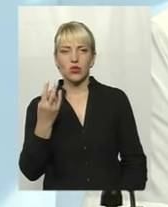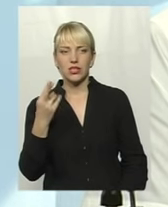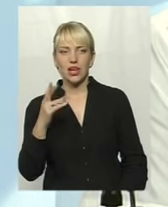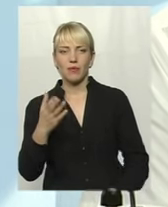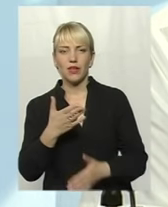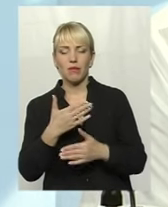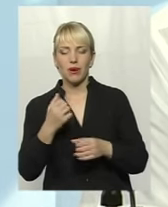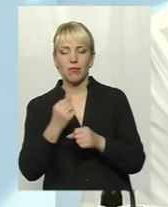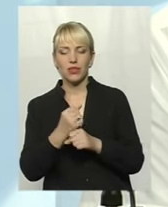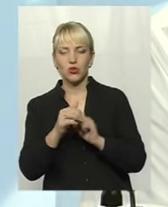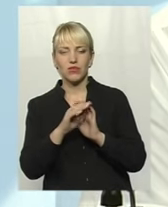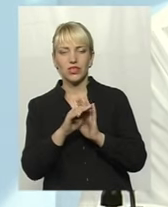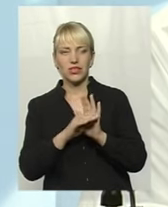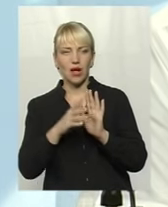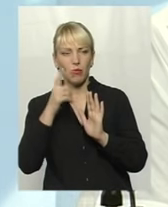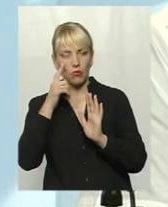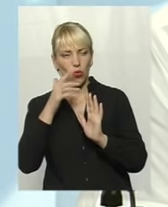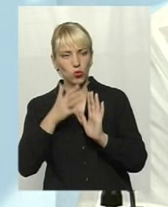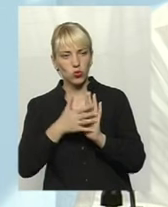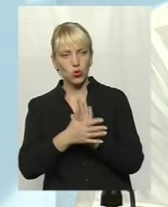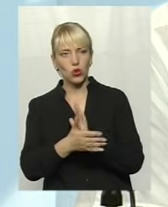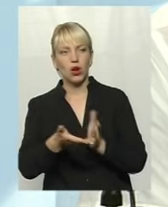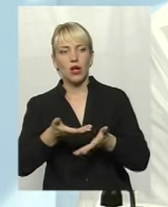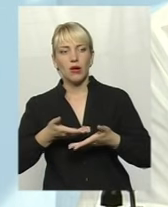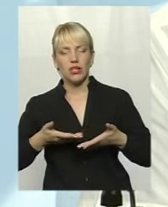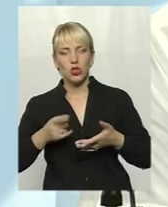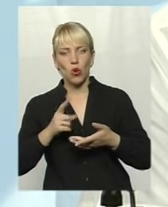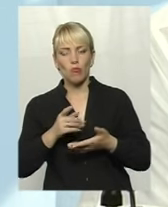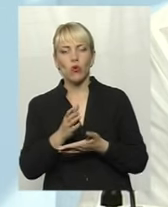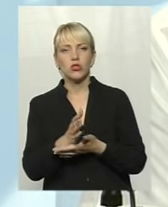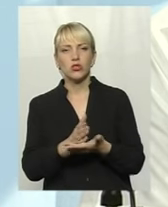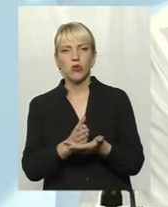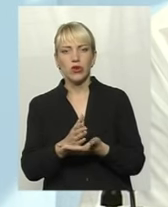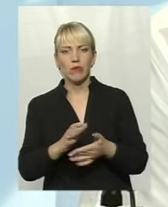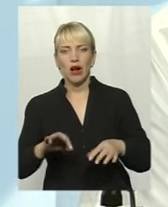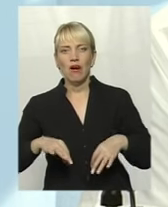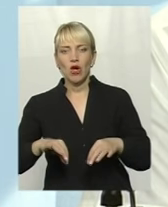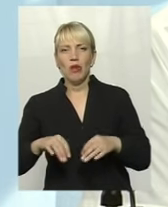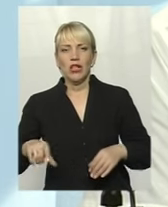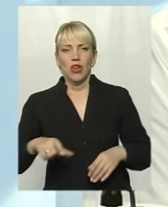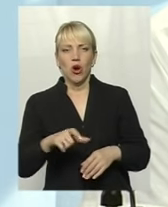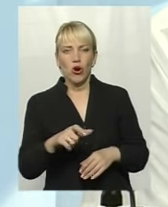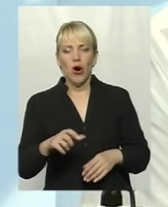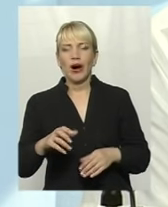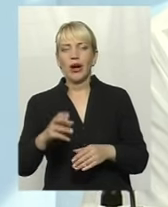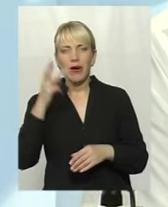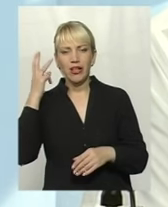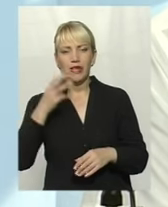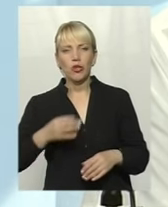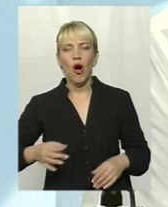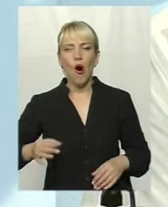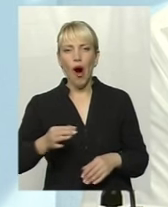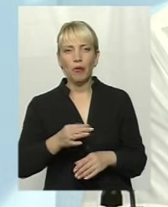Прозоро. Тендери проводяться? Так. Тому служба автомобільних доріг Хмельницької області викидає цю